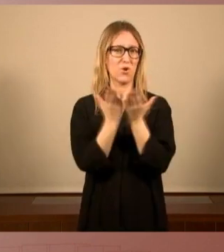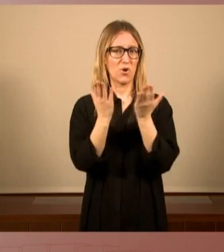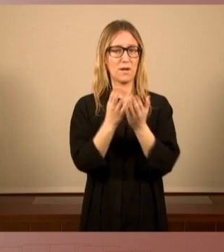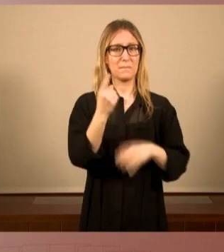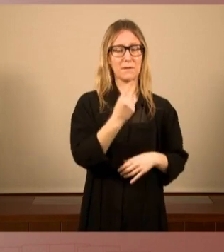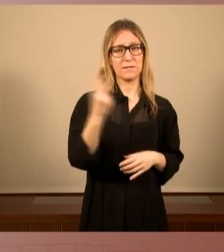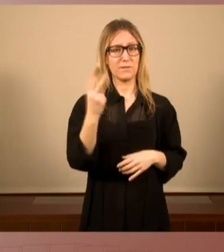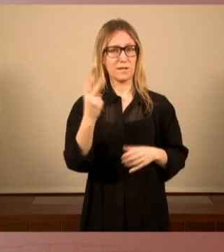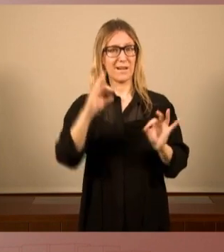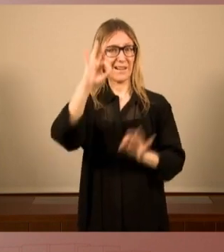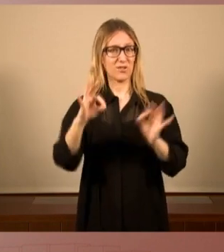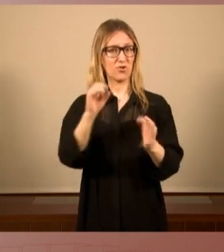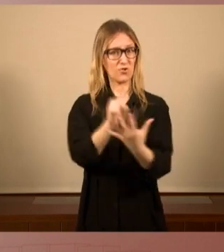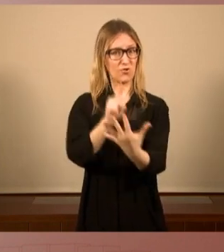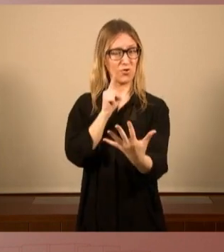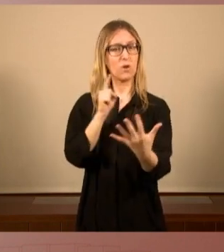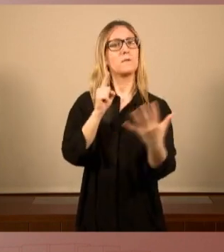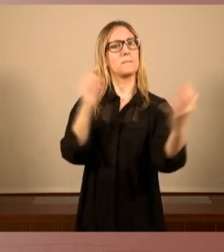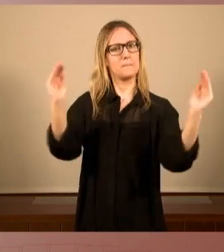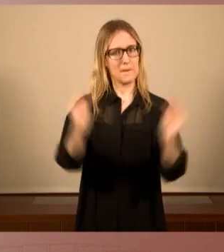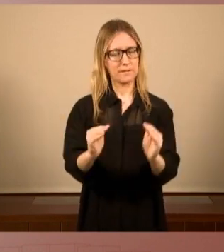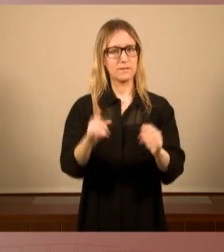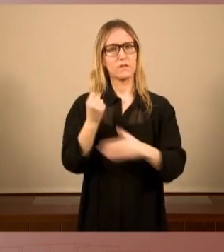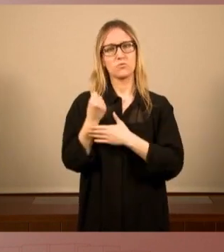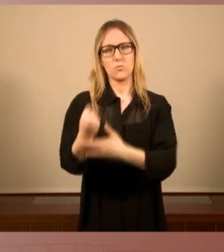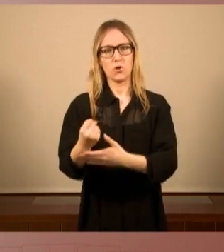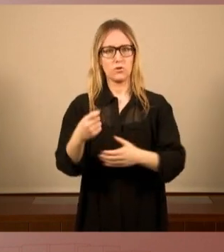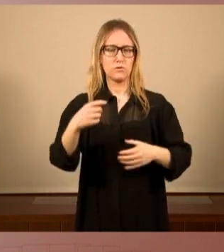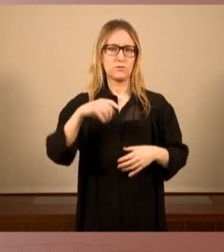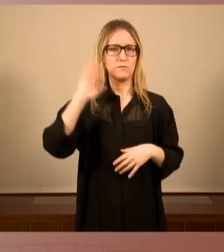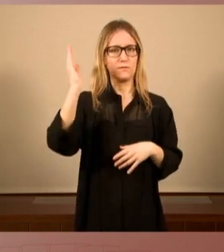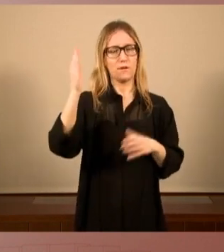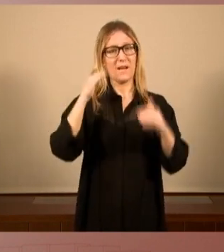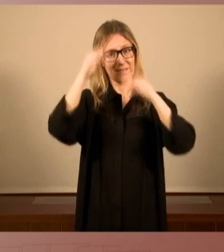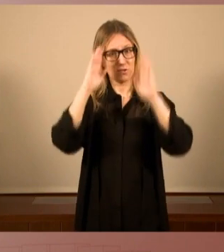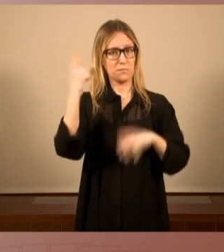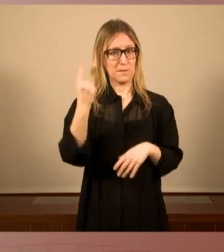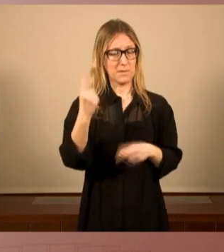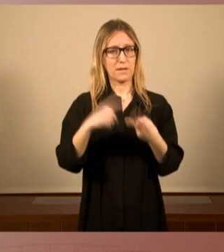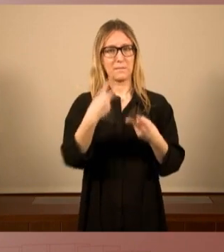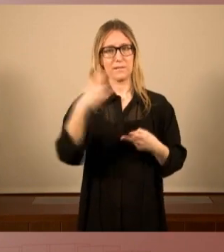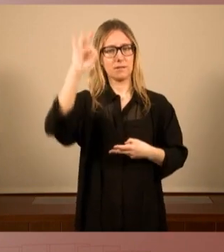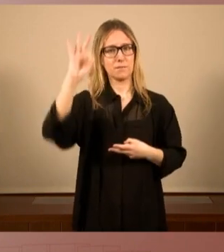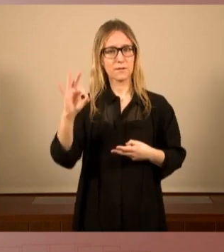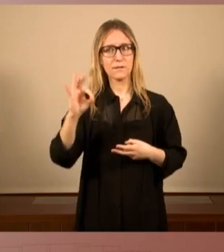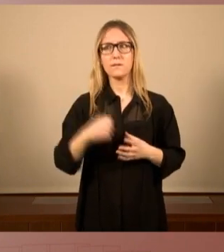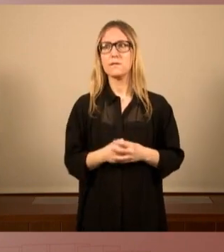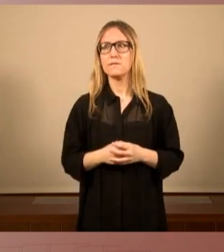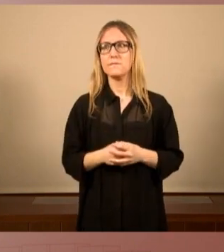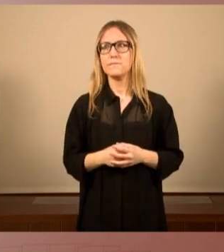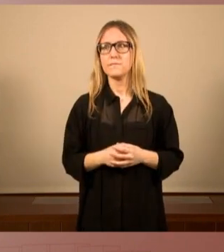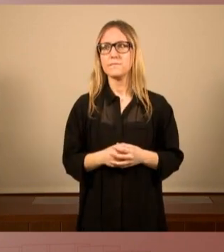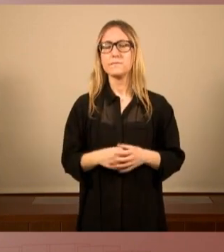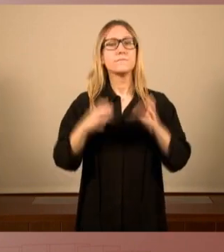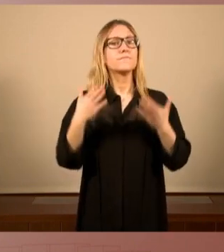secundària, augment del pressupost d'atenció primària al 25% i internalització del 068 del transport sanitari.